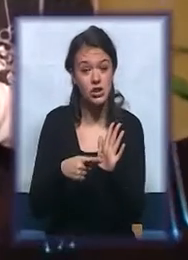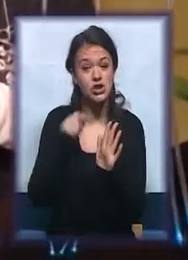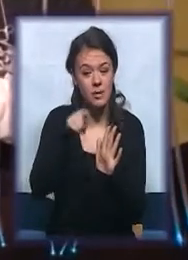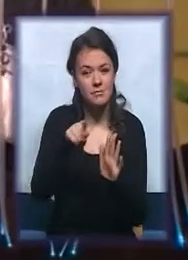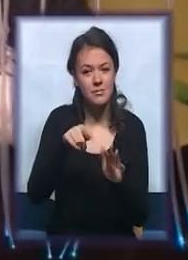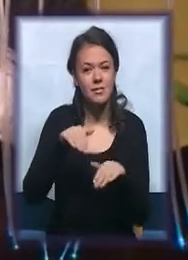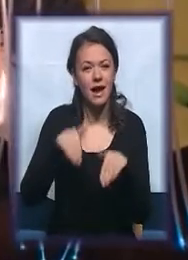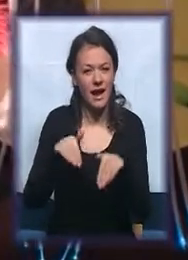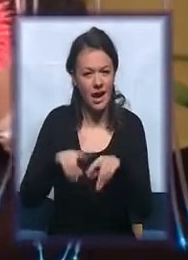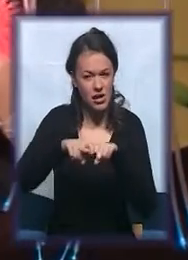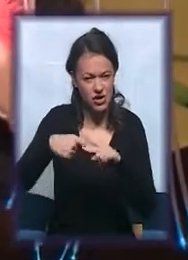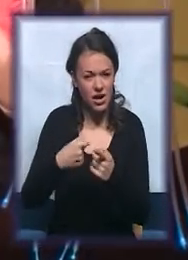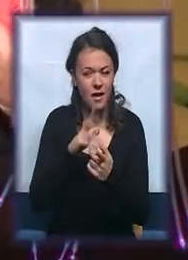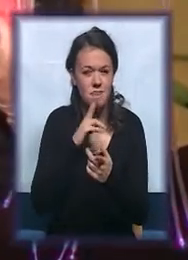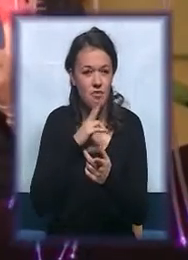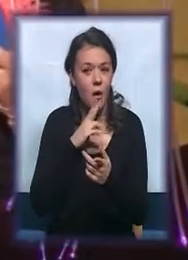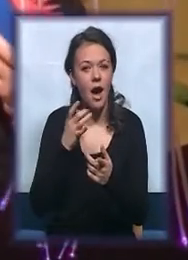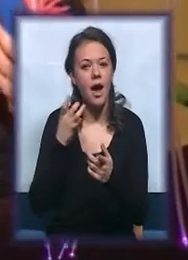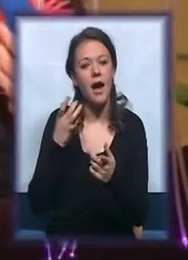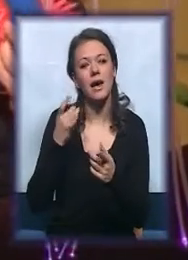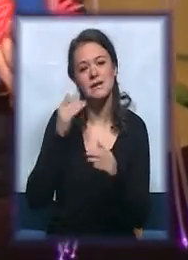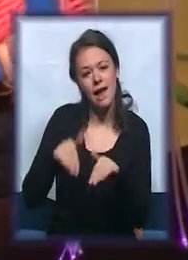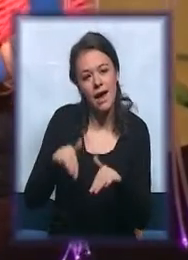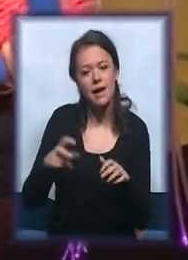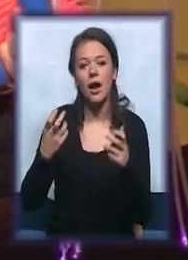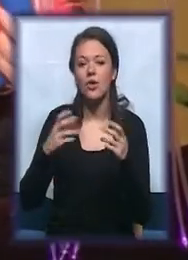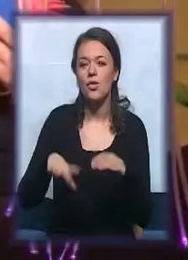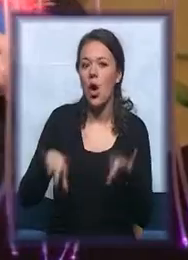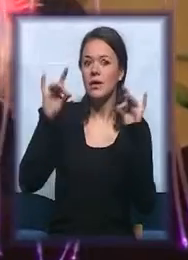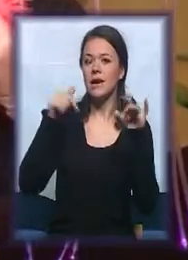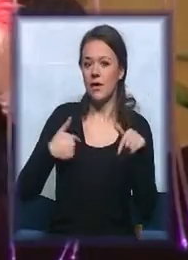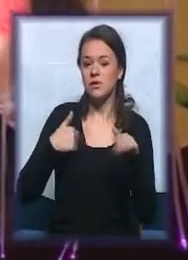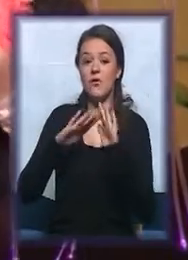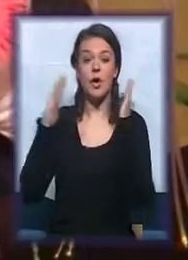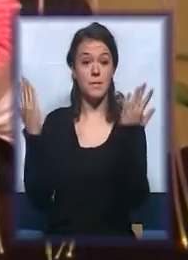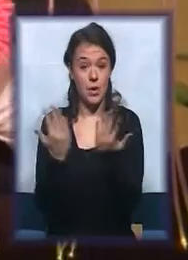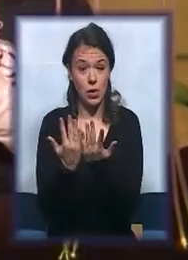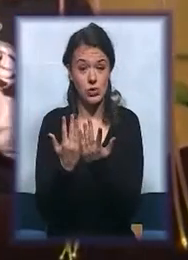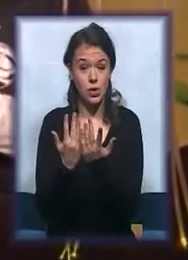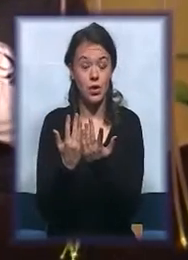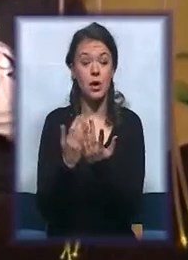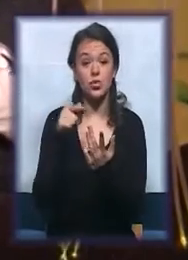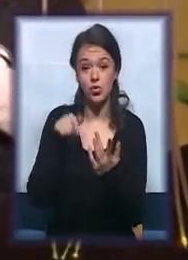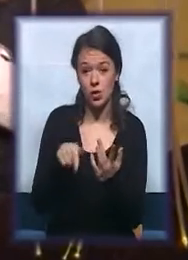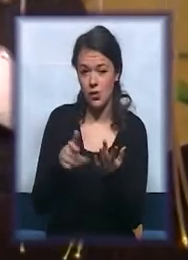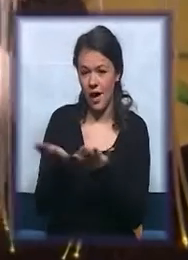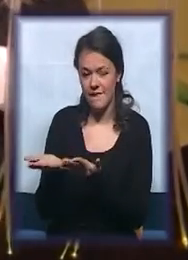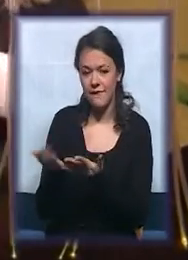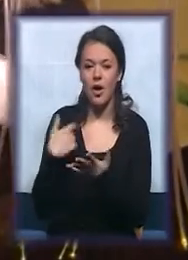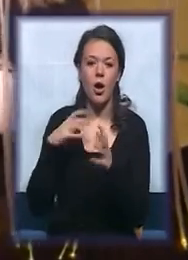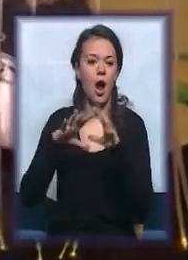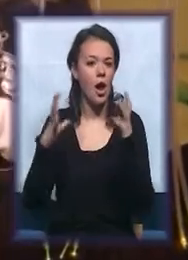zapravo sa kojim se igraju ovde dok otkrivaju svoj prostor i eksperimentiš u igri. To su neke